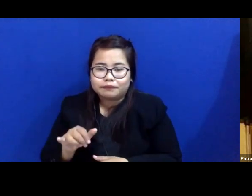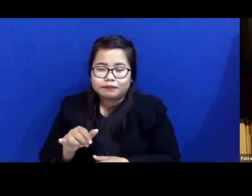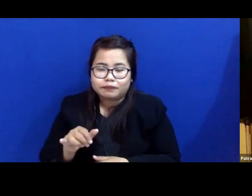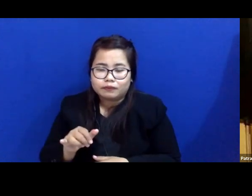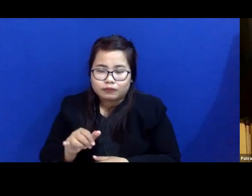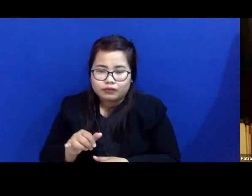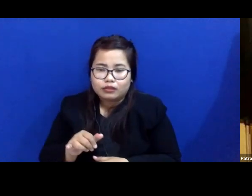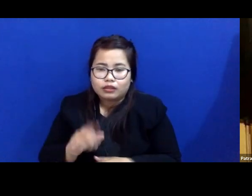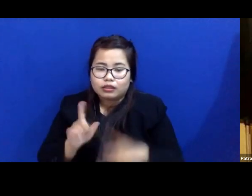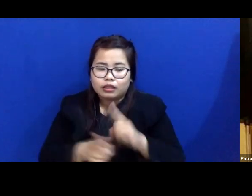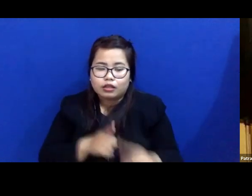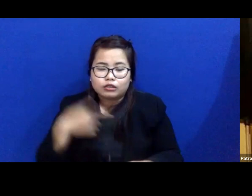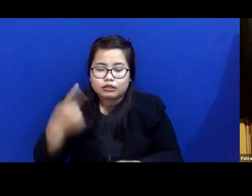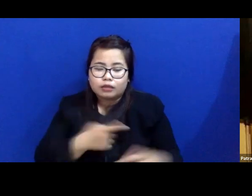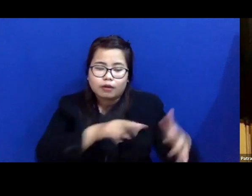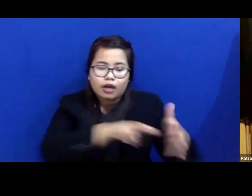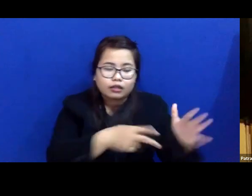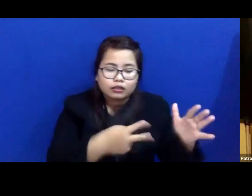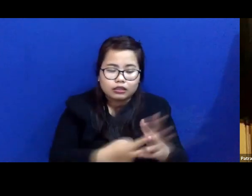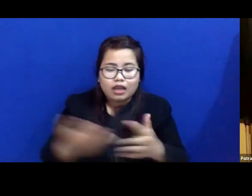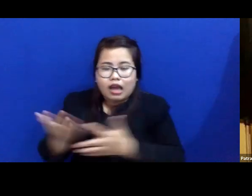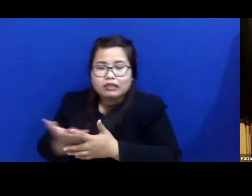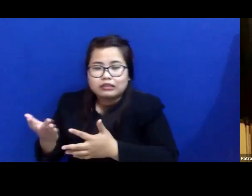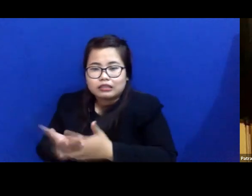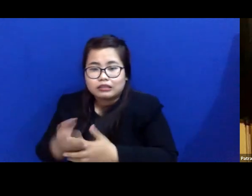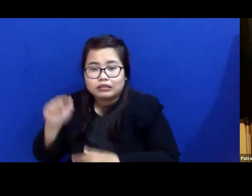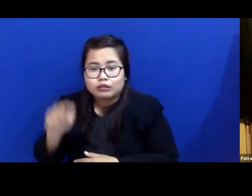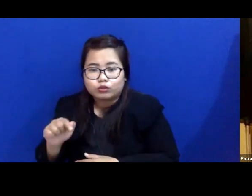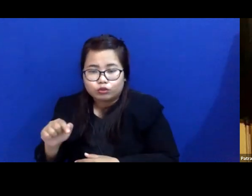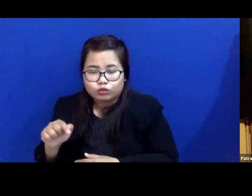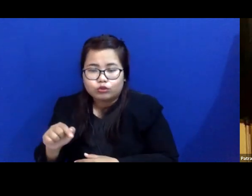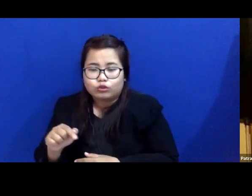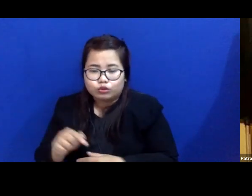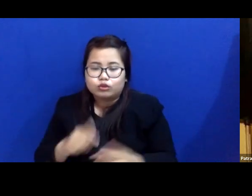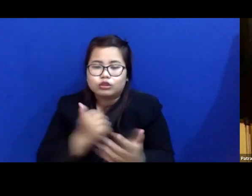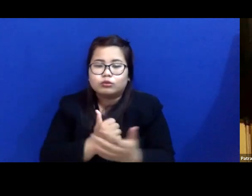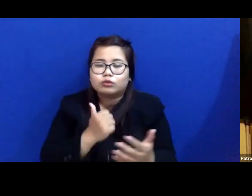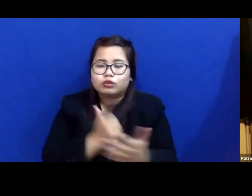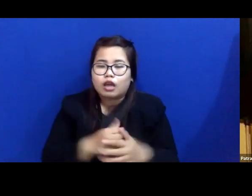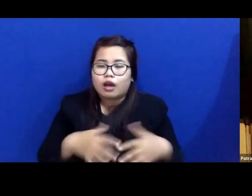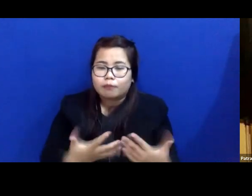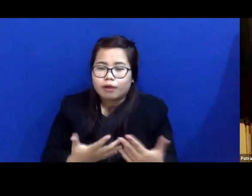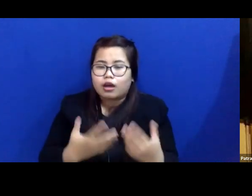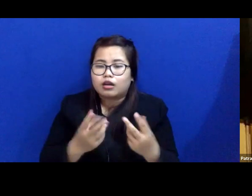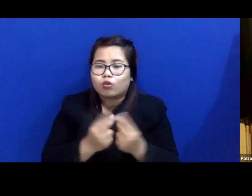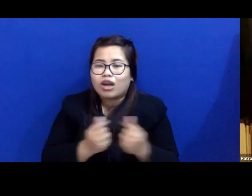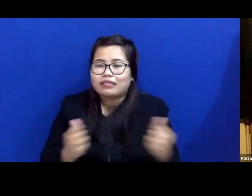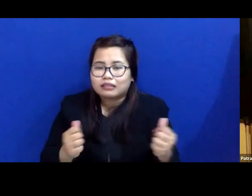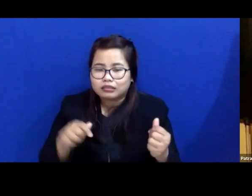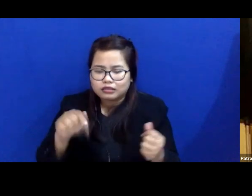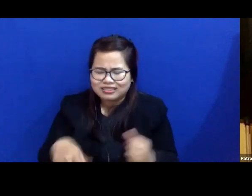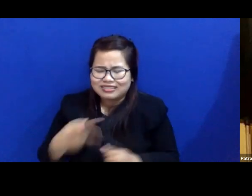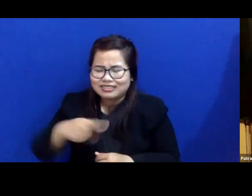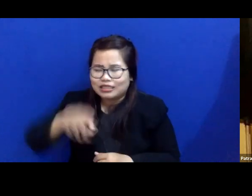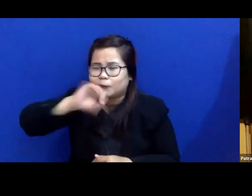Perdefinisi aksesibilitas itu adalah suatu kualitas. Jadi, kita bicara